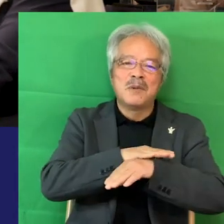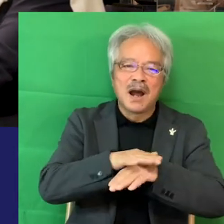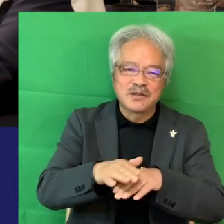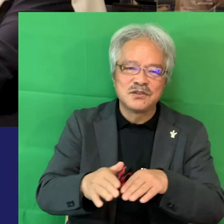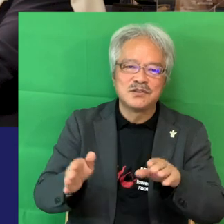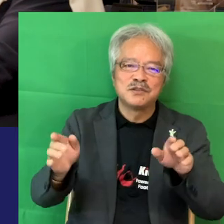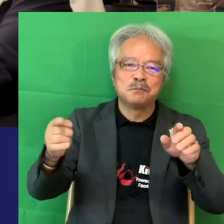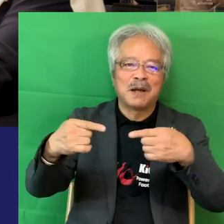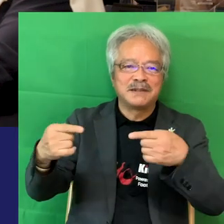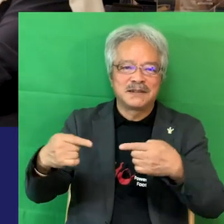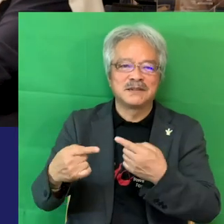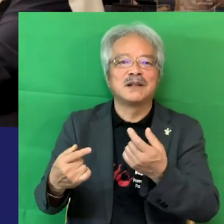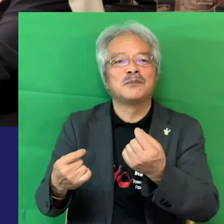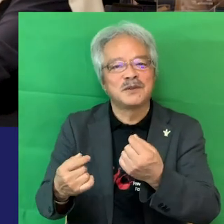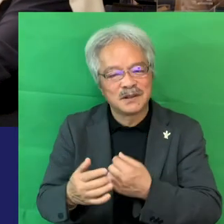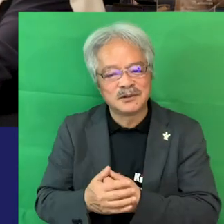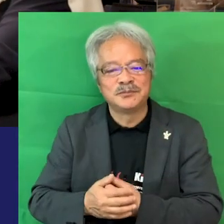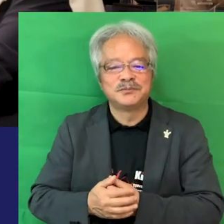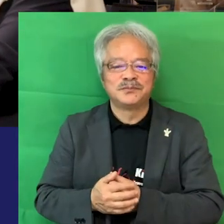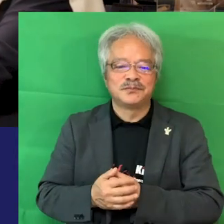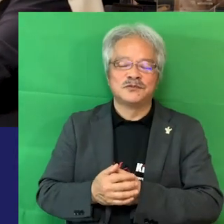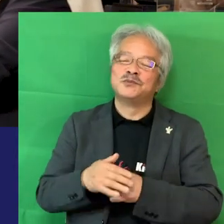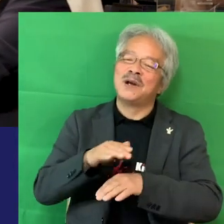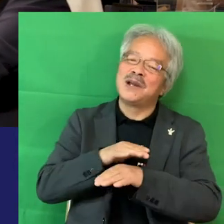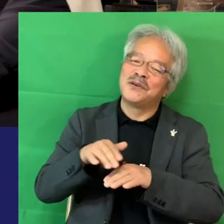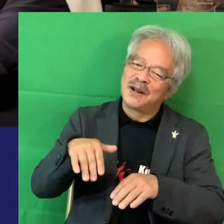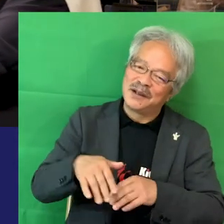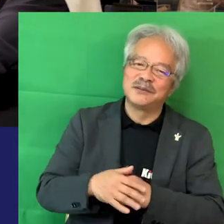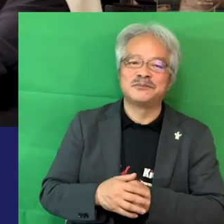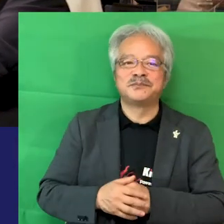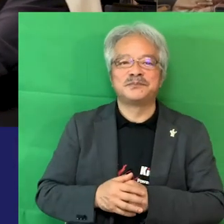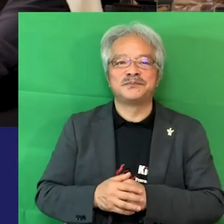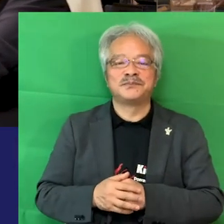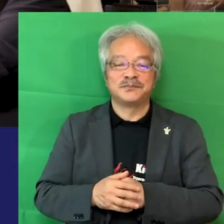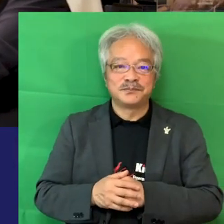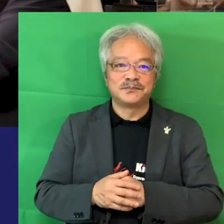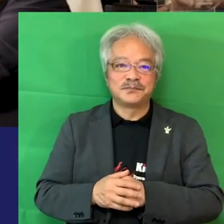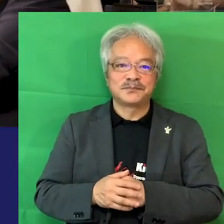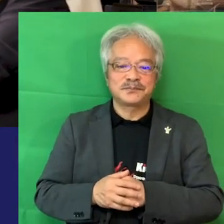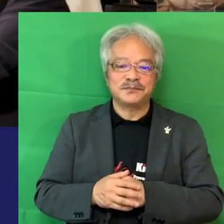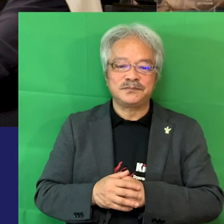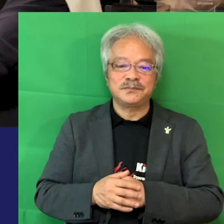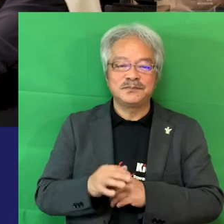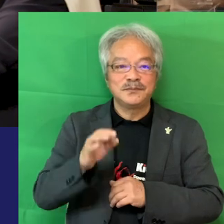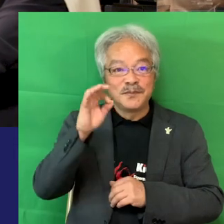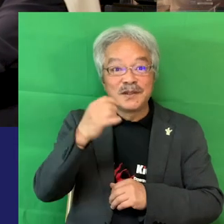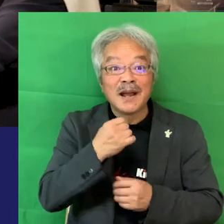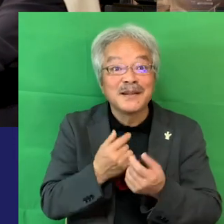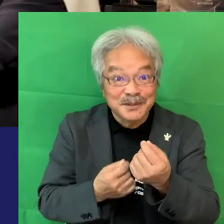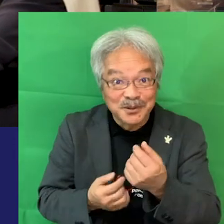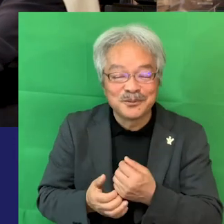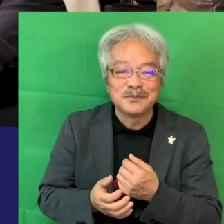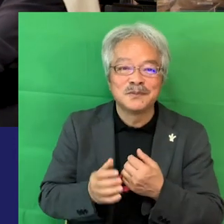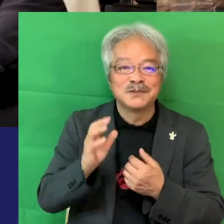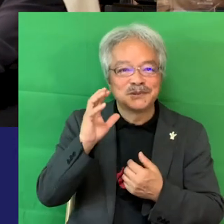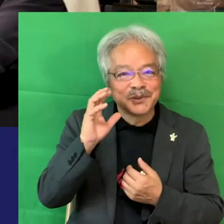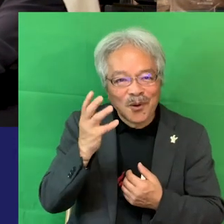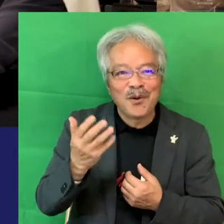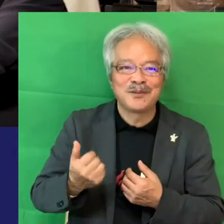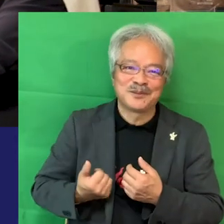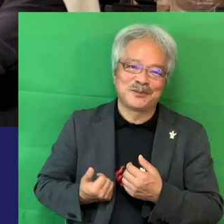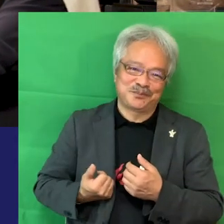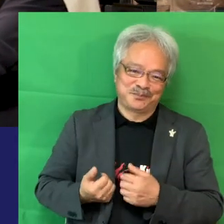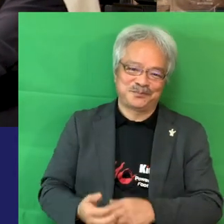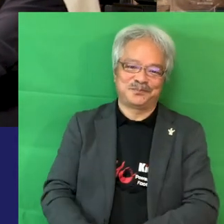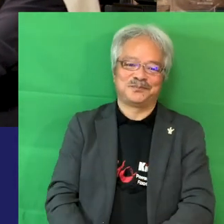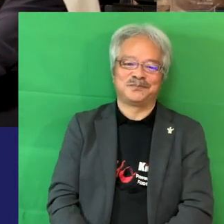よねうまいよねうまなんだか似たいでしょめちゃくちゃ面白い